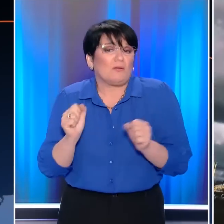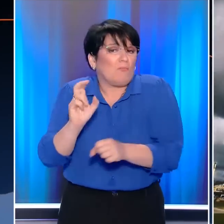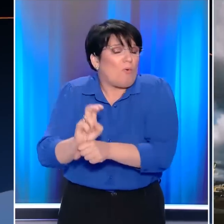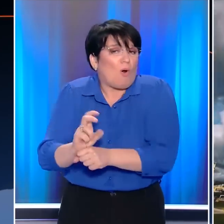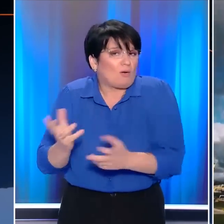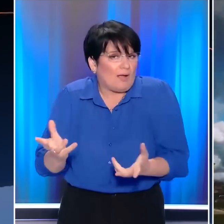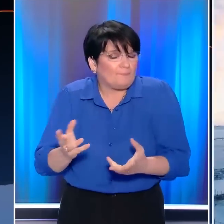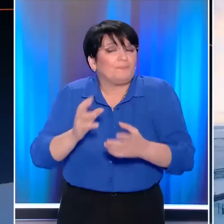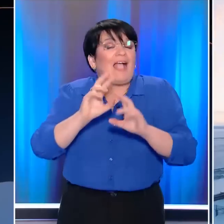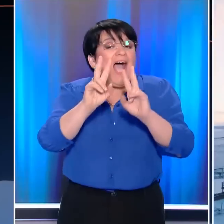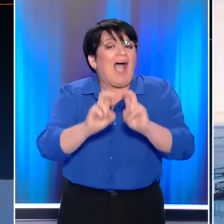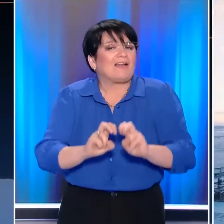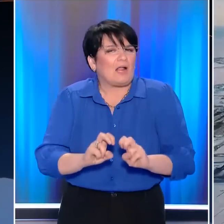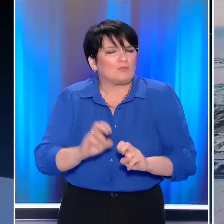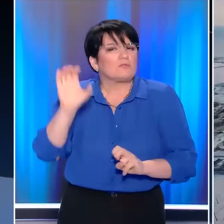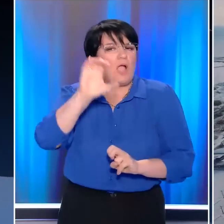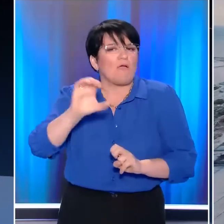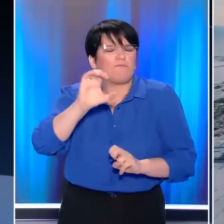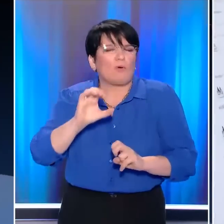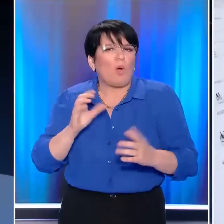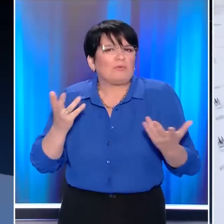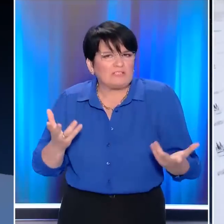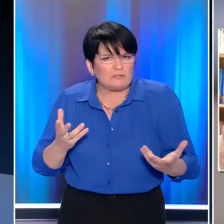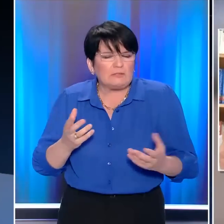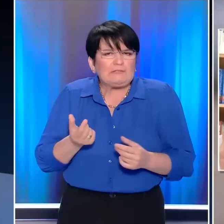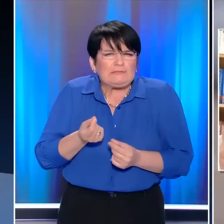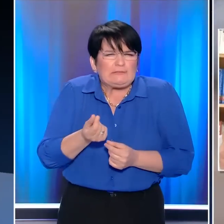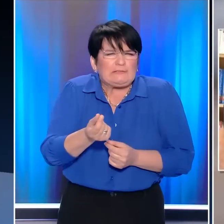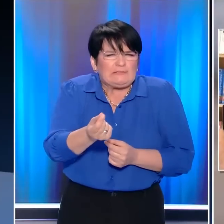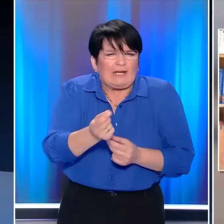Ειδικοί αναλυτές προειδοποιούν πως η Ευρώπη βρίσκεται πλέον αντιμέτωπη με το Δελτίο.